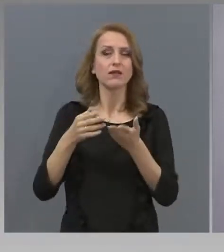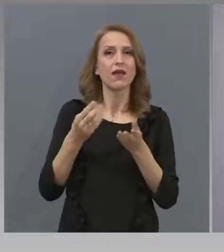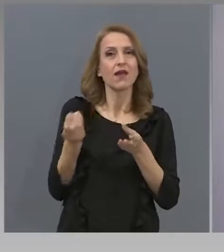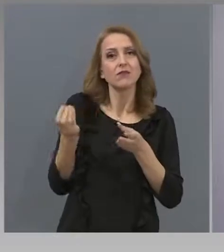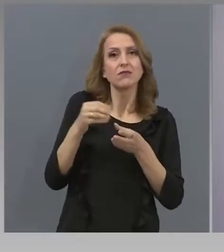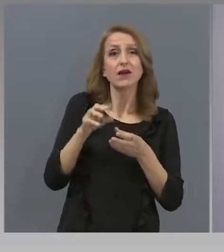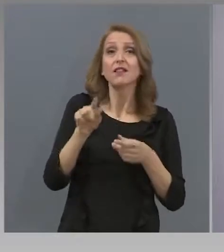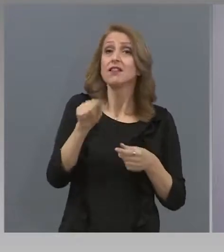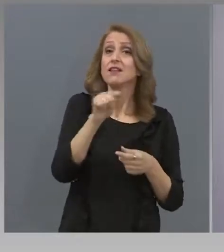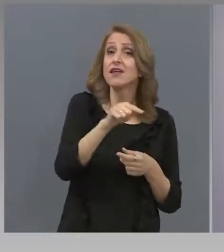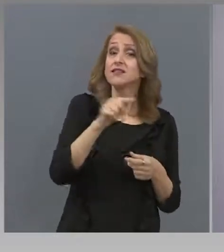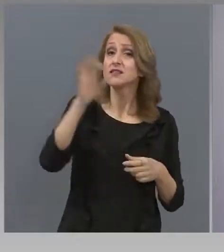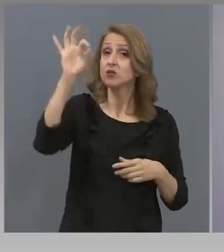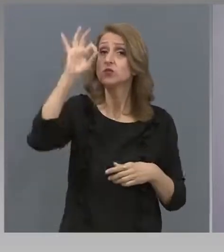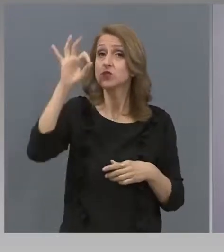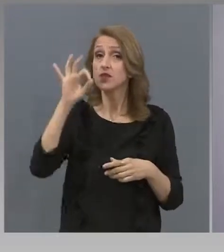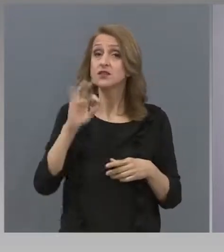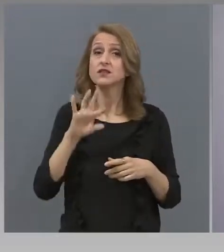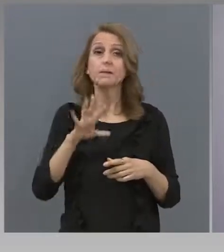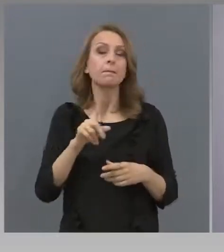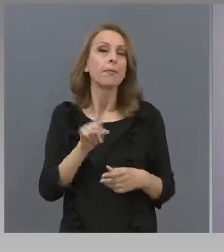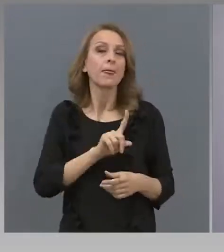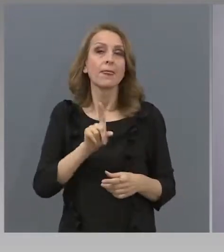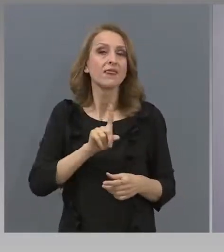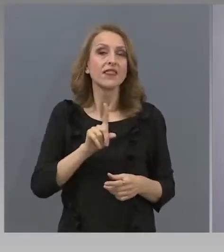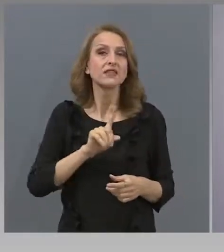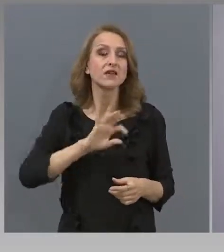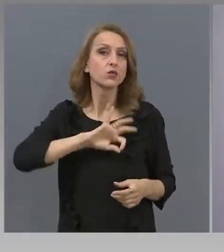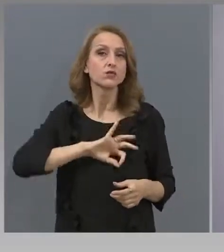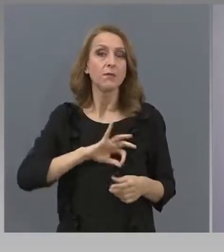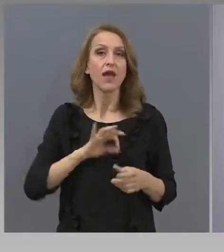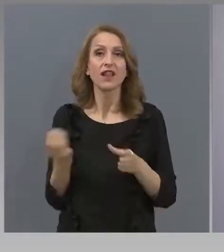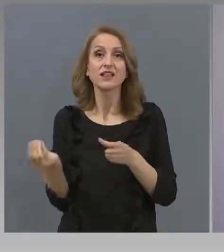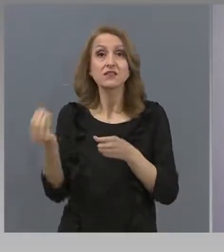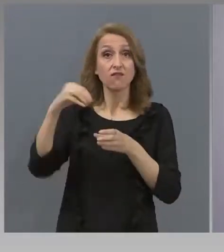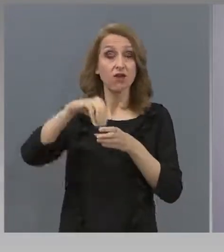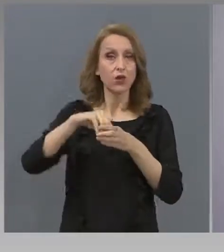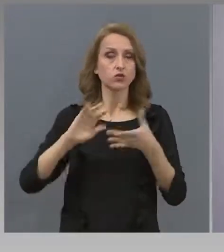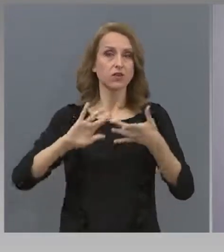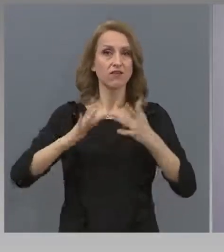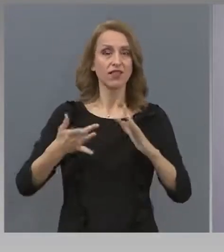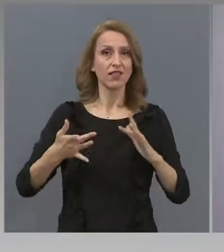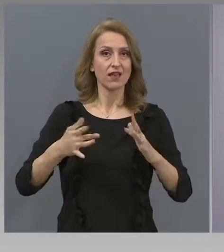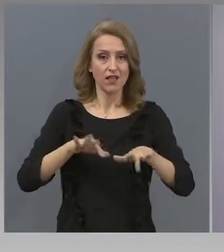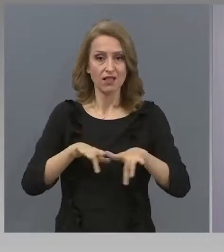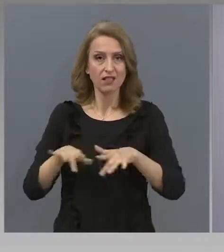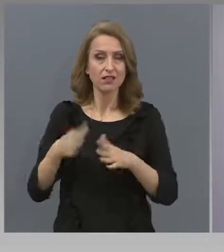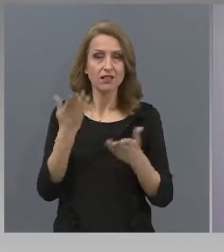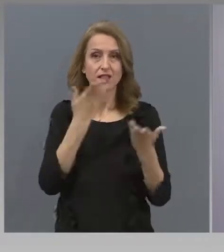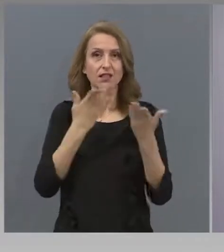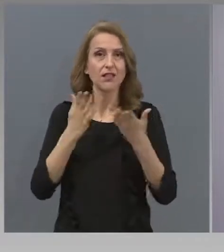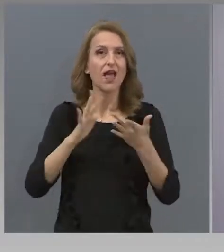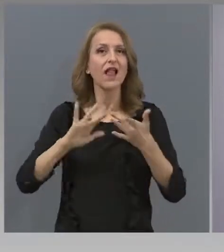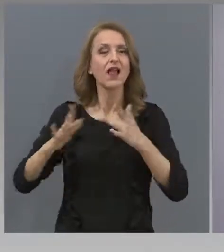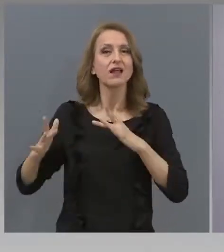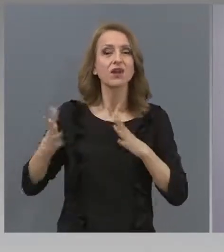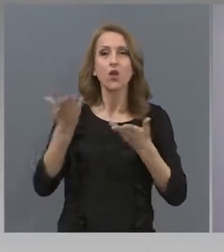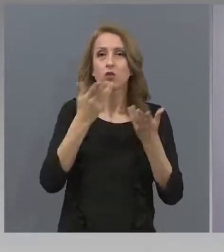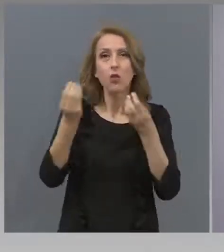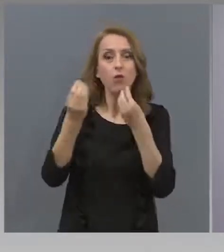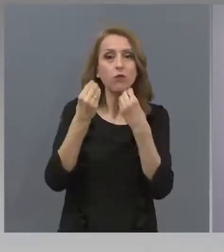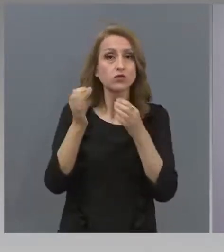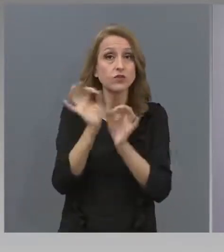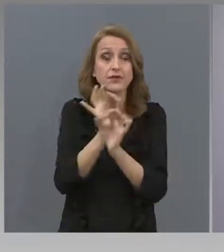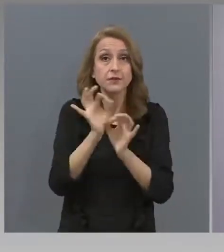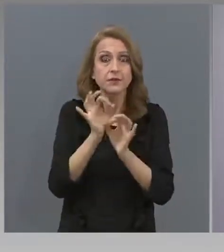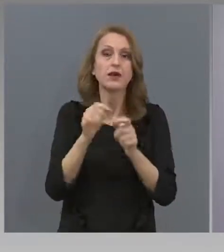за тези ученици, които не са били ефективно включени или въобще не са били включени в електронното обучение.